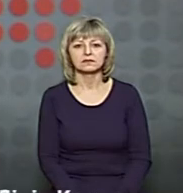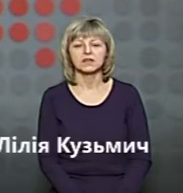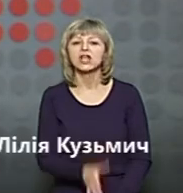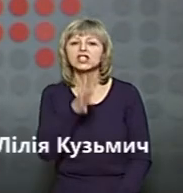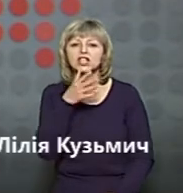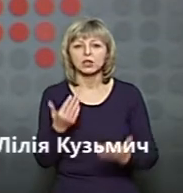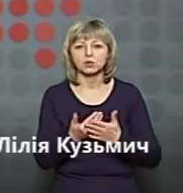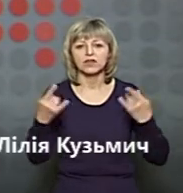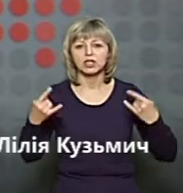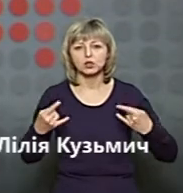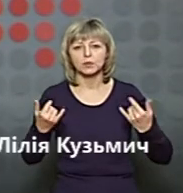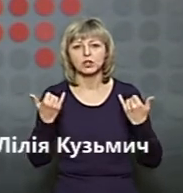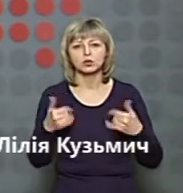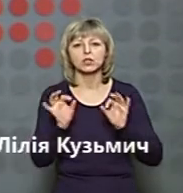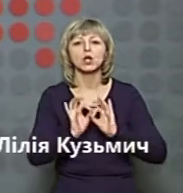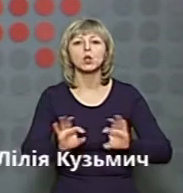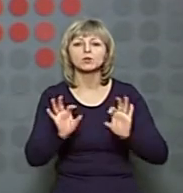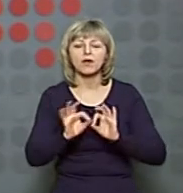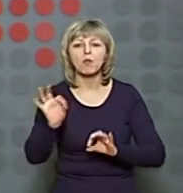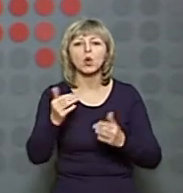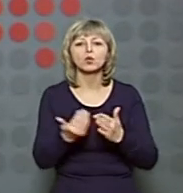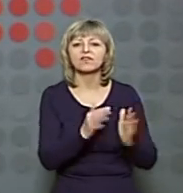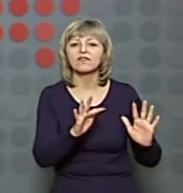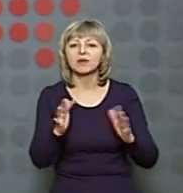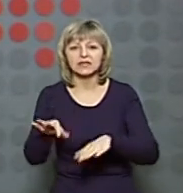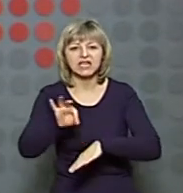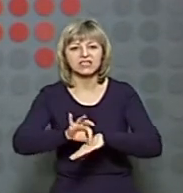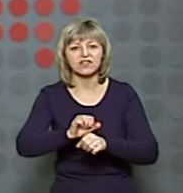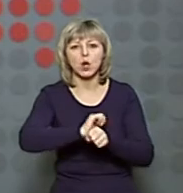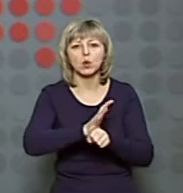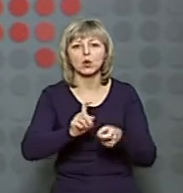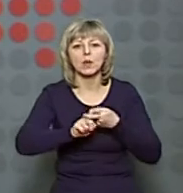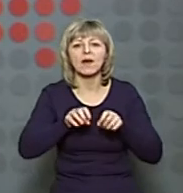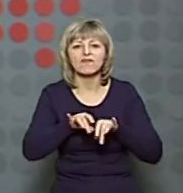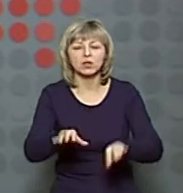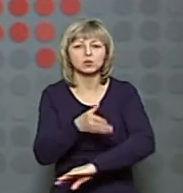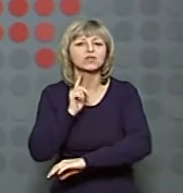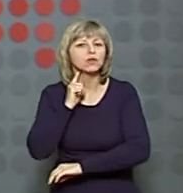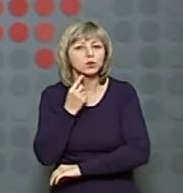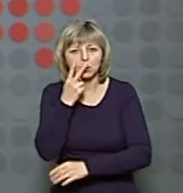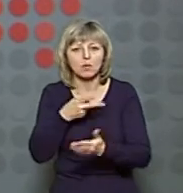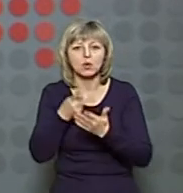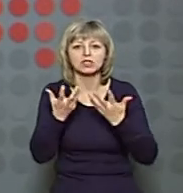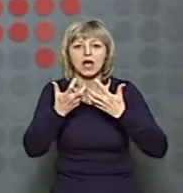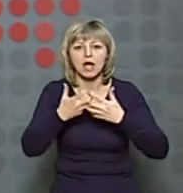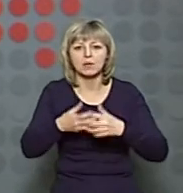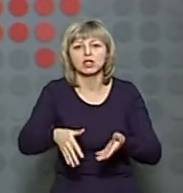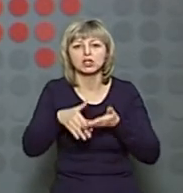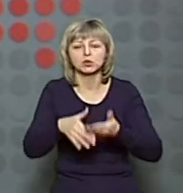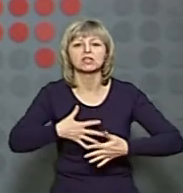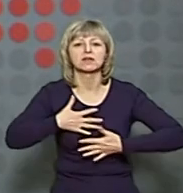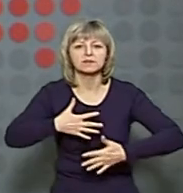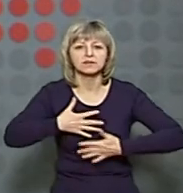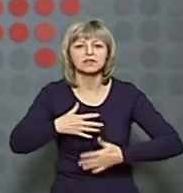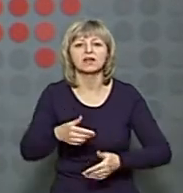Час новин на Суспільному. Сьогодні у випуску розповімо про нові випадки захворювання на коронавірус у Луцьку, покажемо апарати штучної вентиляції